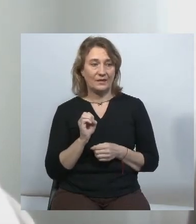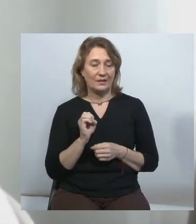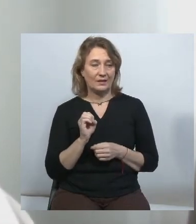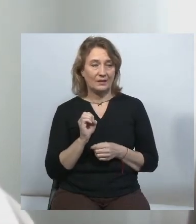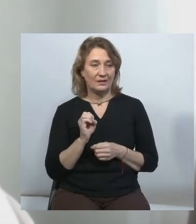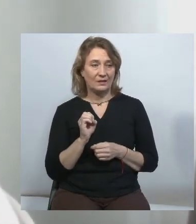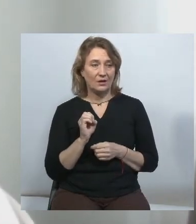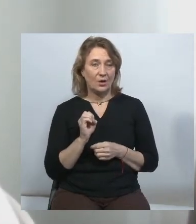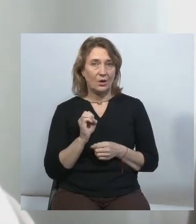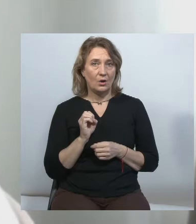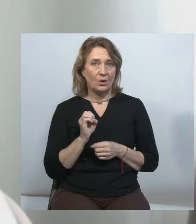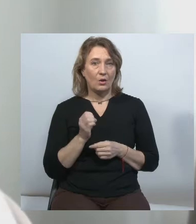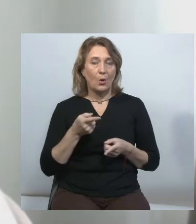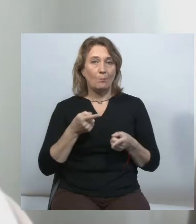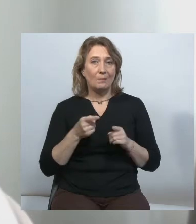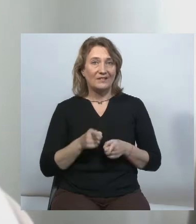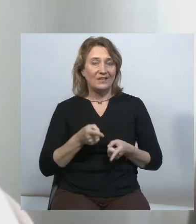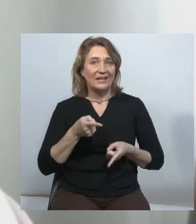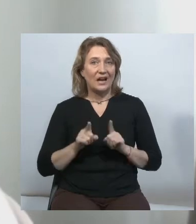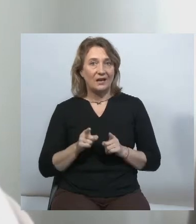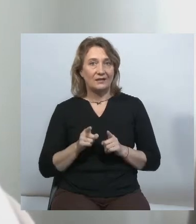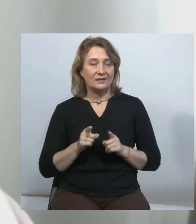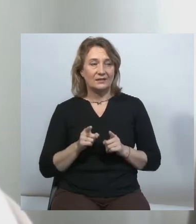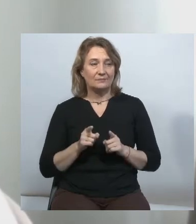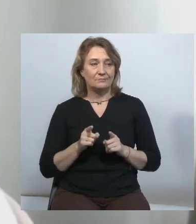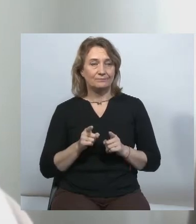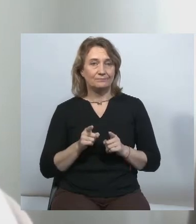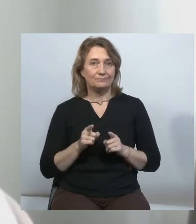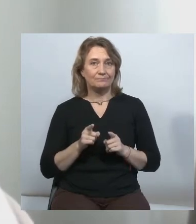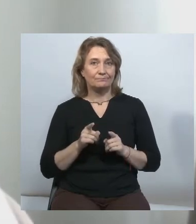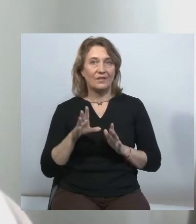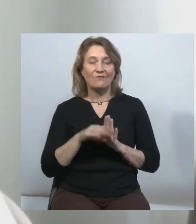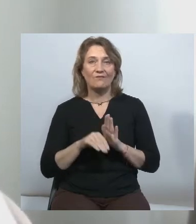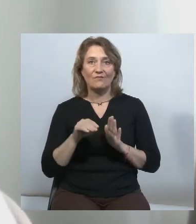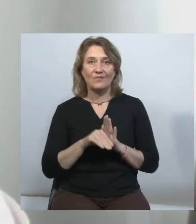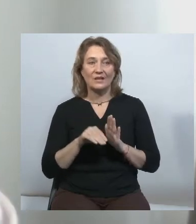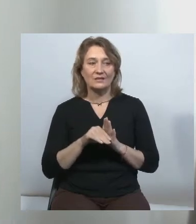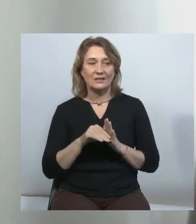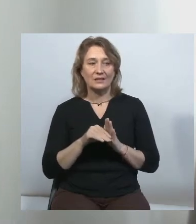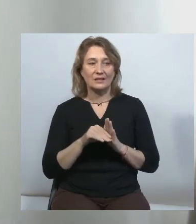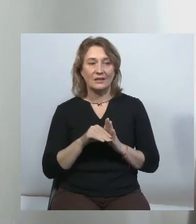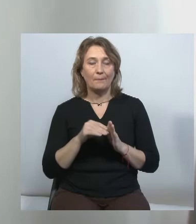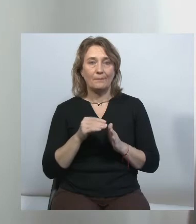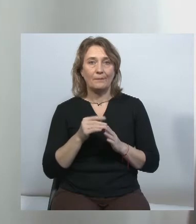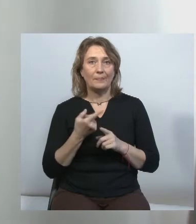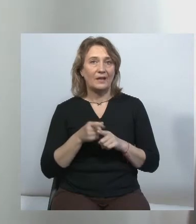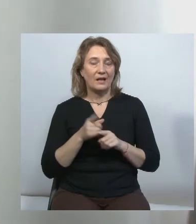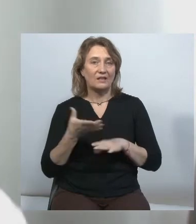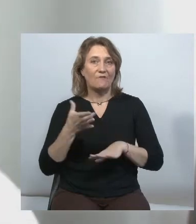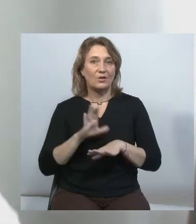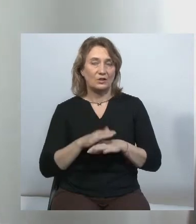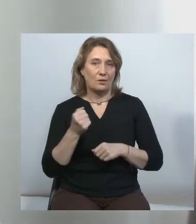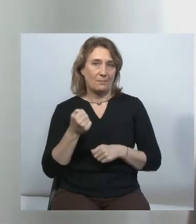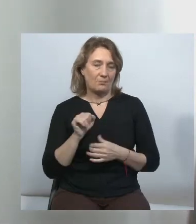'єктивна реальність, тому що навести лад в інформаційному просторі, це фактично перемогти у